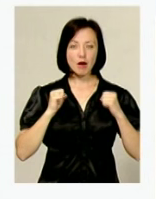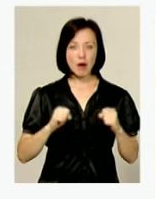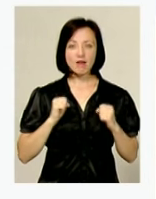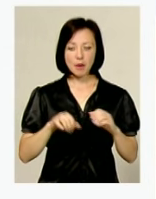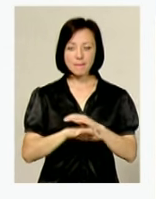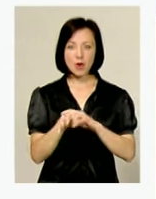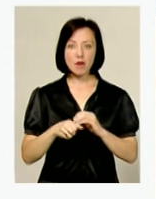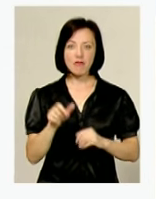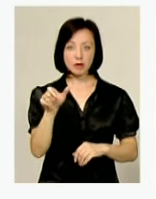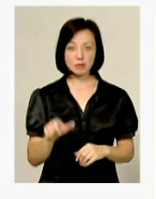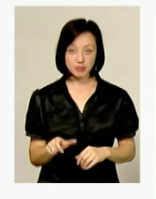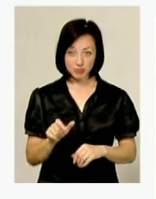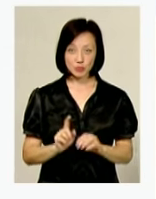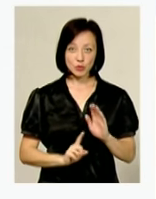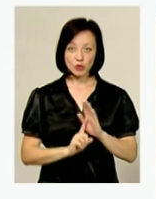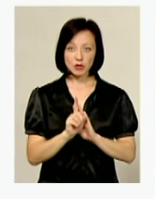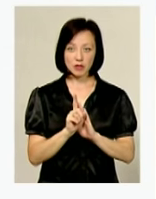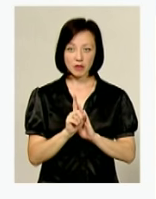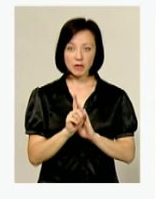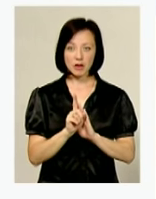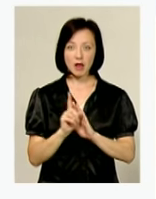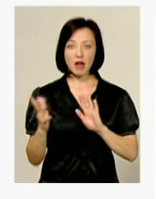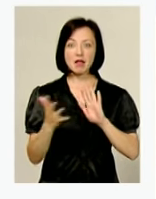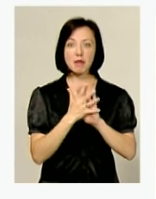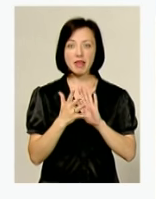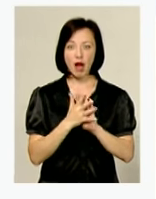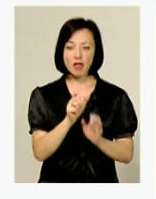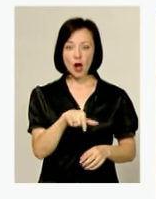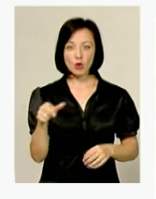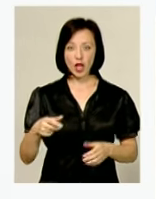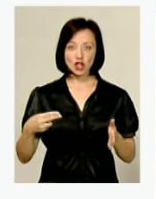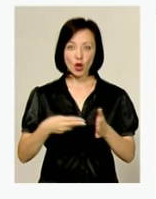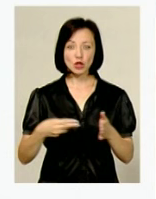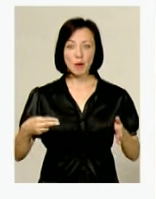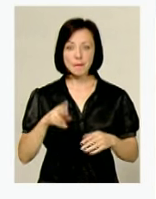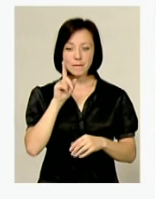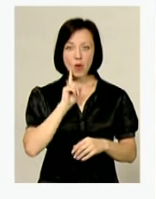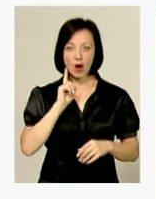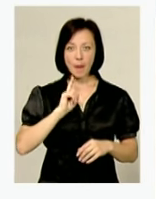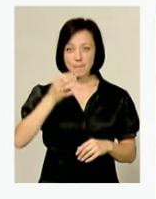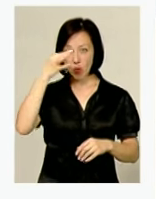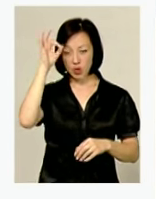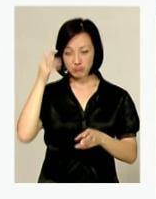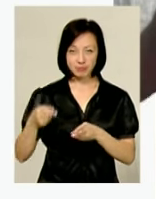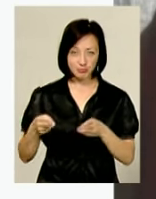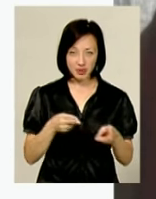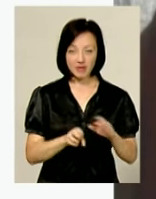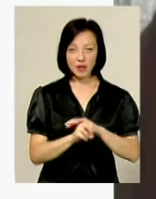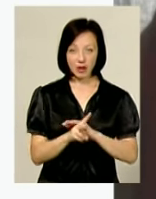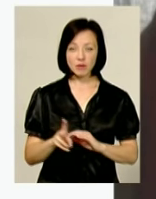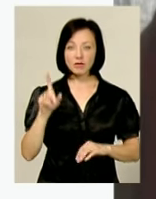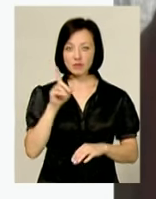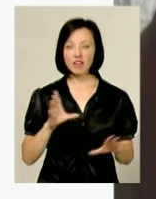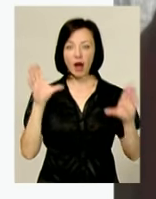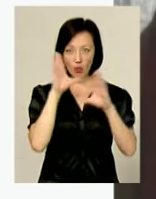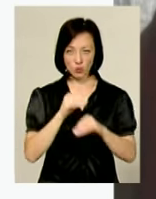пасажирку, а потім почав кидатися на пасажирів із ножем. Поки їхав патруль, чолов'яга втік, та його невдовзів все ж вдалося